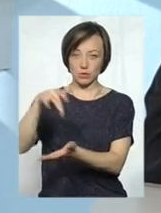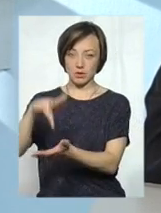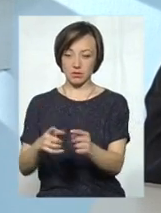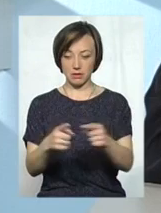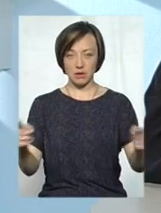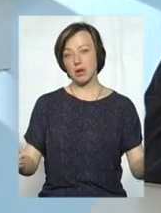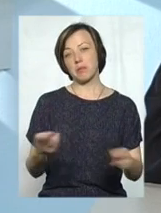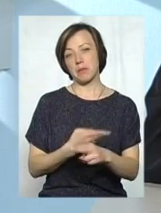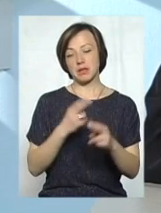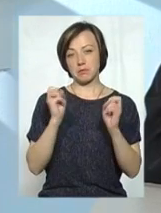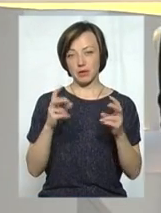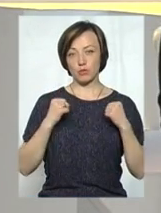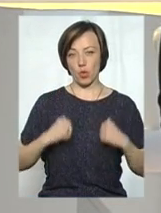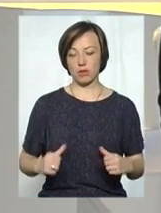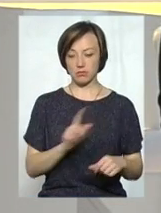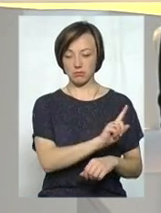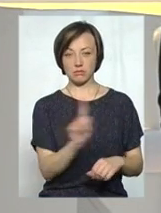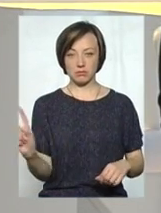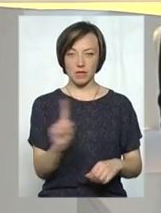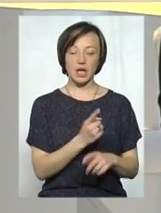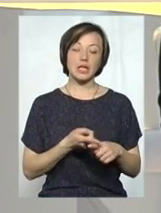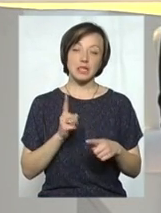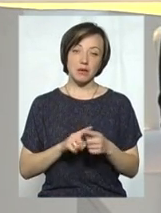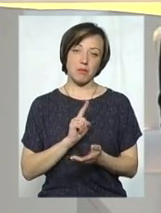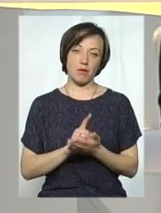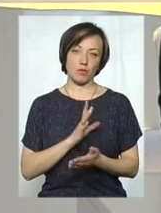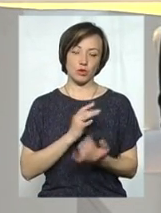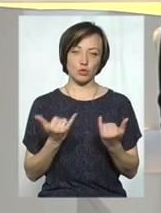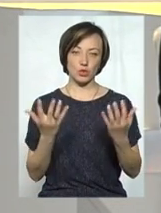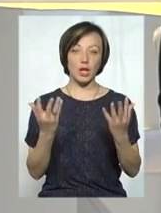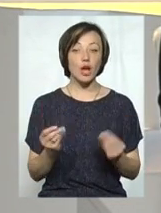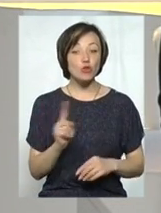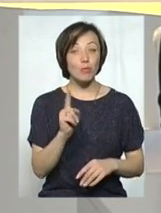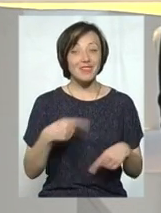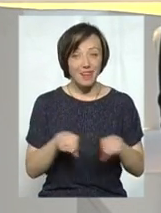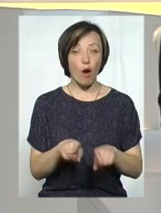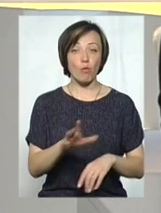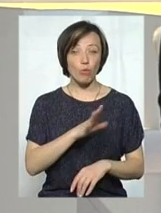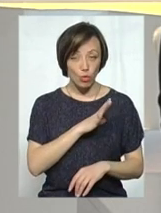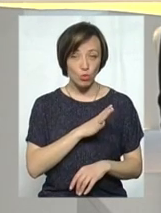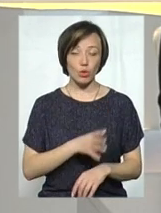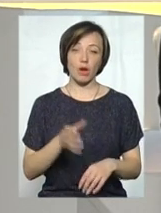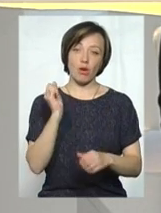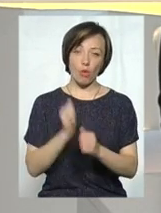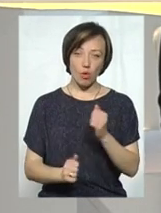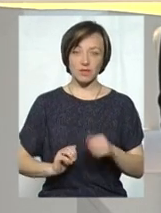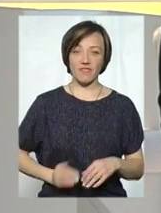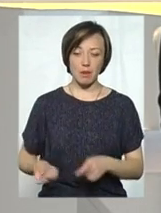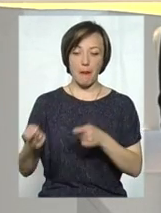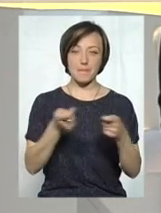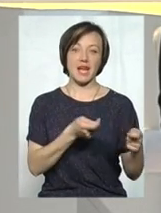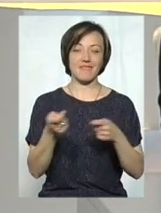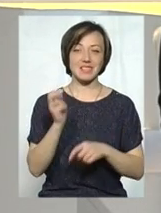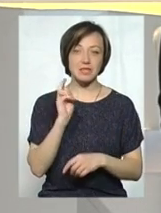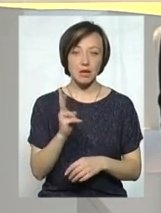безпечно. Ці перевезення мають бути на сьогоднішній день безпечними, а щоб вони були безпечними, це кожен перевізник області